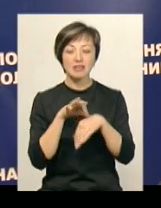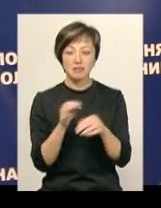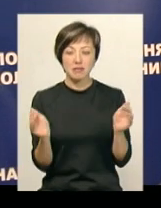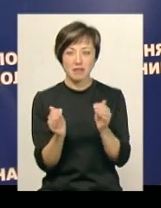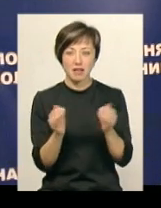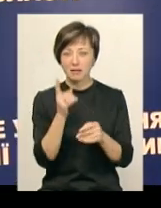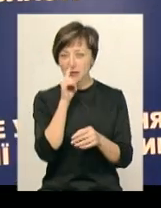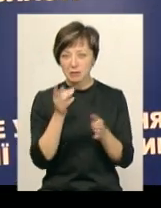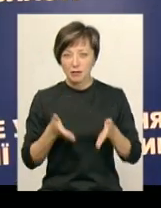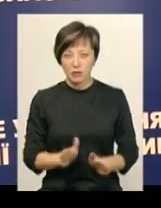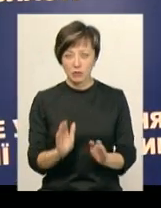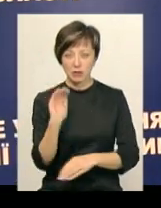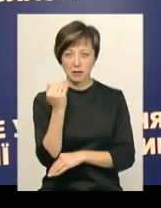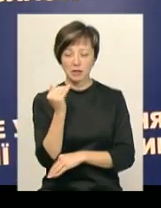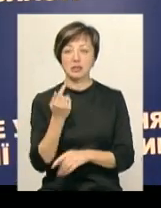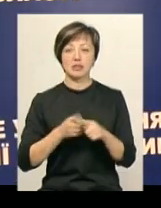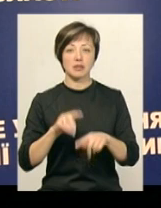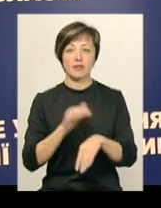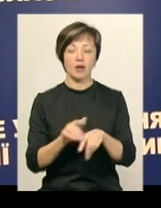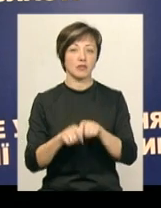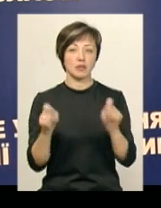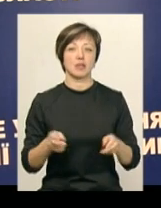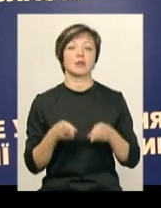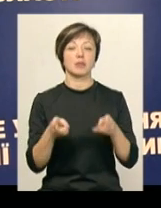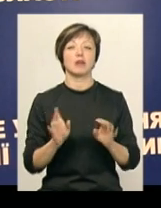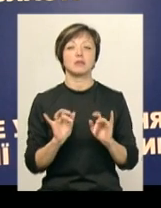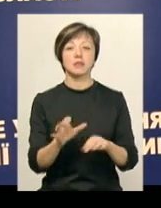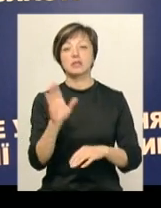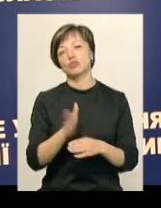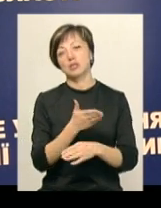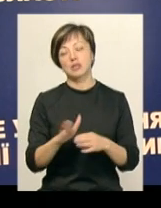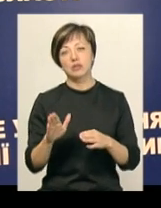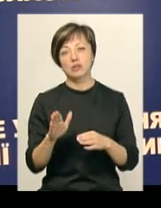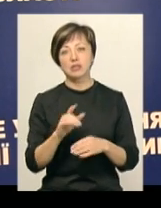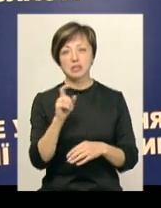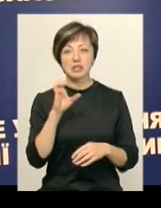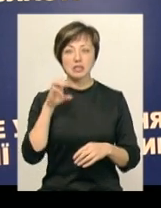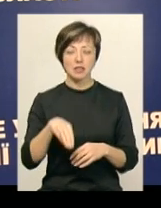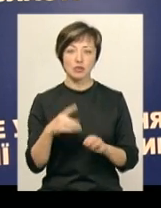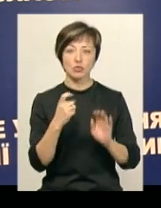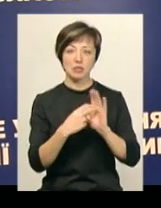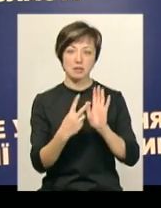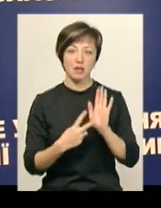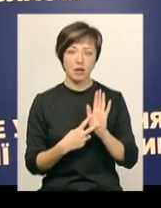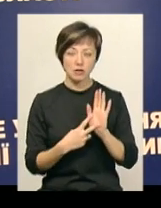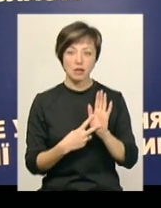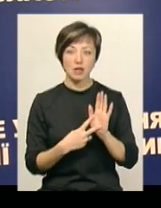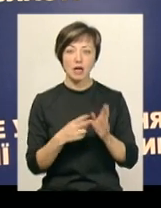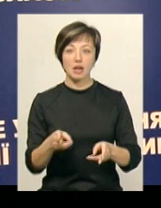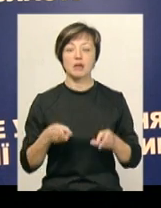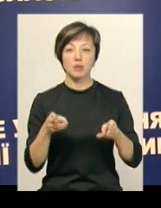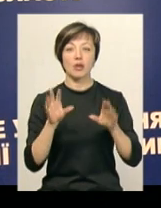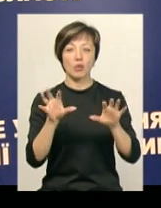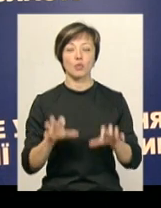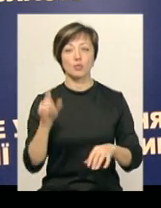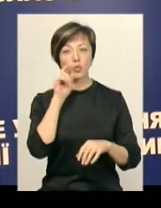новонародженої дитини. За даним фактом, правоохоронці відкрили кримінальне провадження за статтею 117 Кримінального кодексу